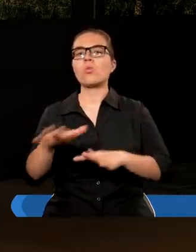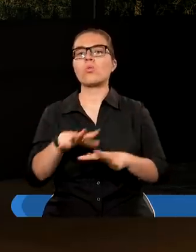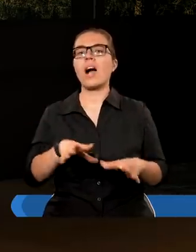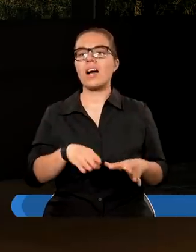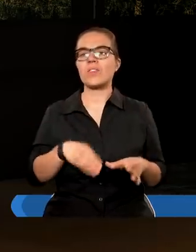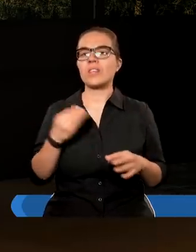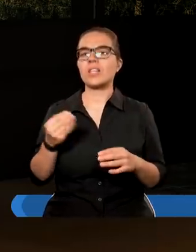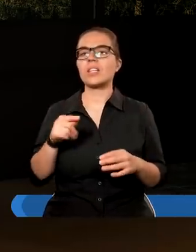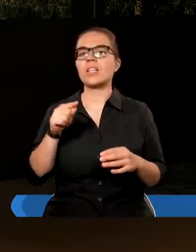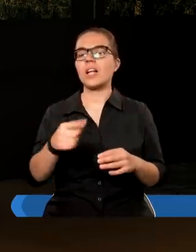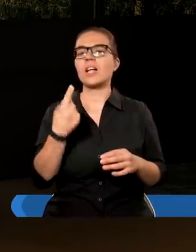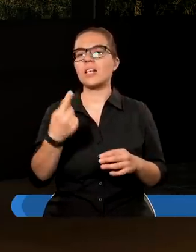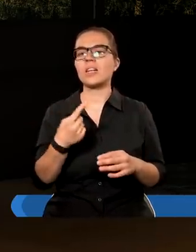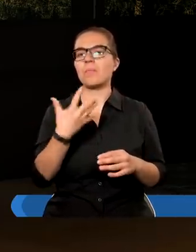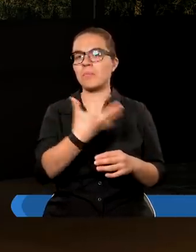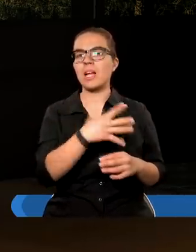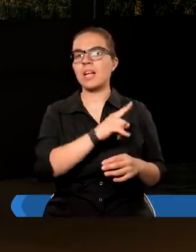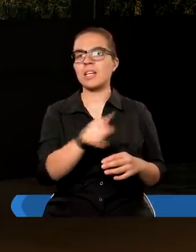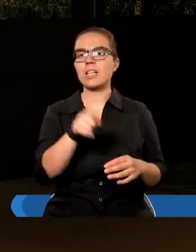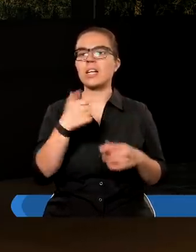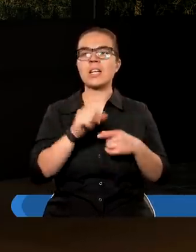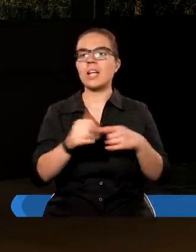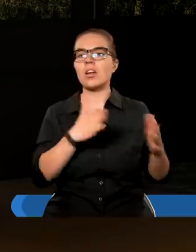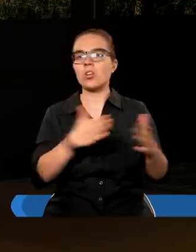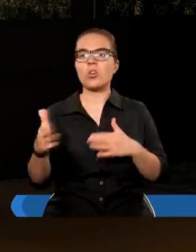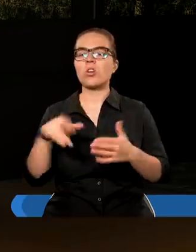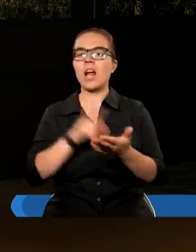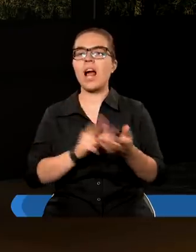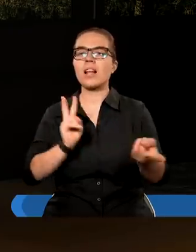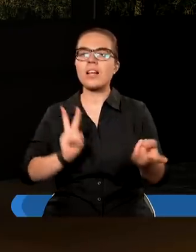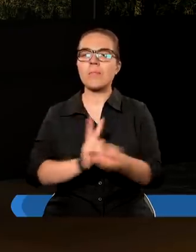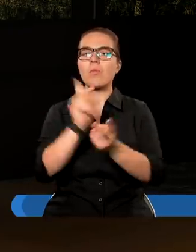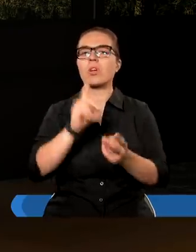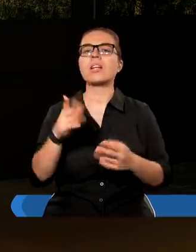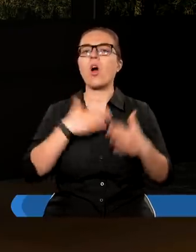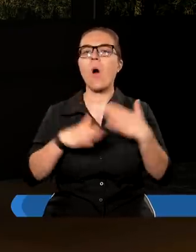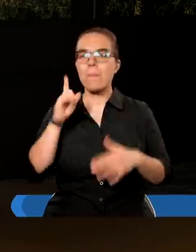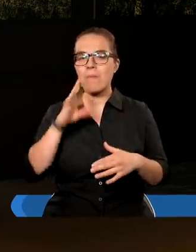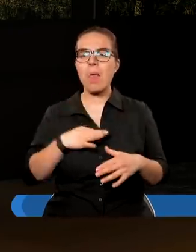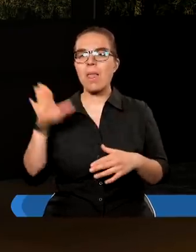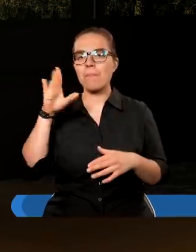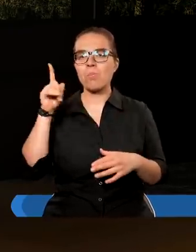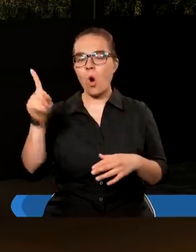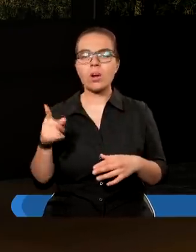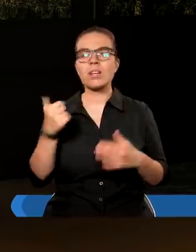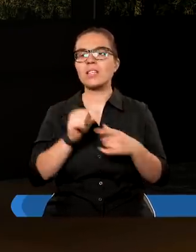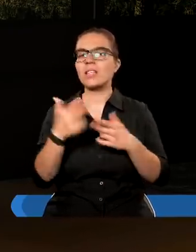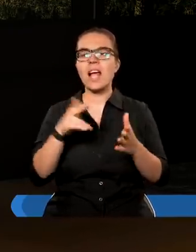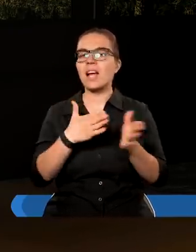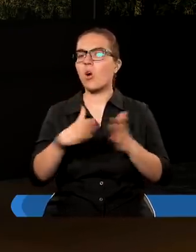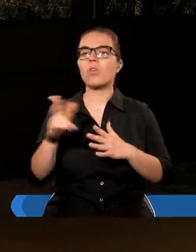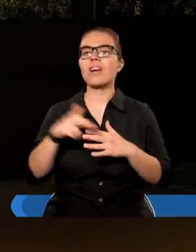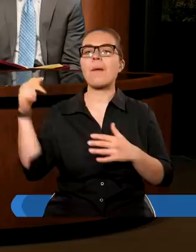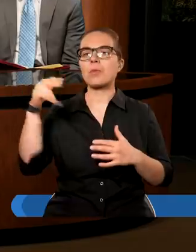Świętego. Część z nich nie jest gotowa na spotkanie, na podnowe spotkanie z oblubieńcem. Nie jest gotowa na jego